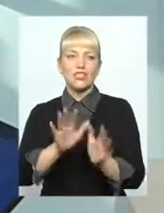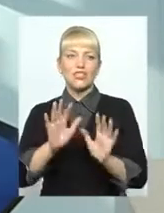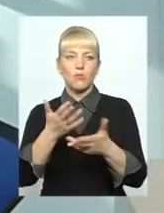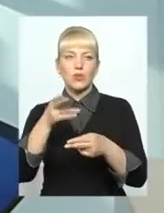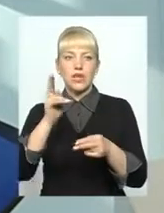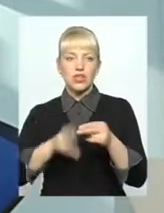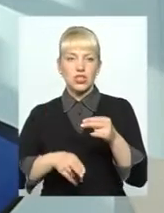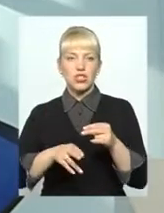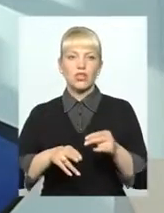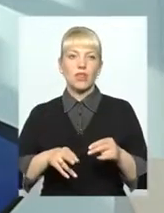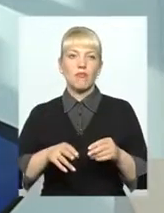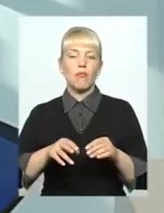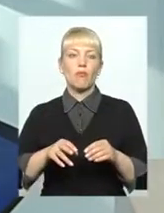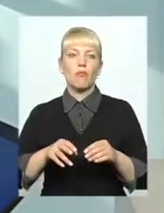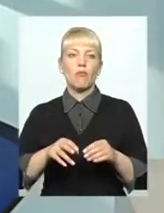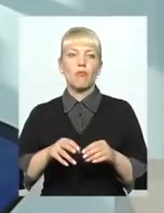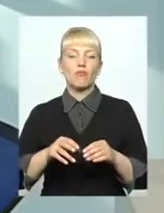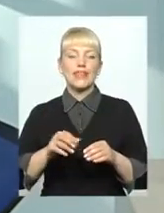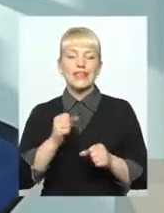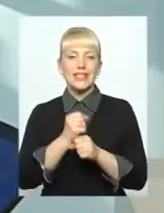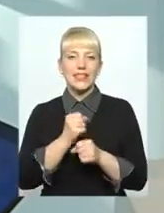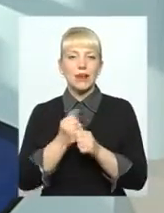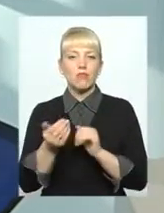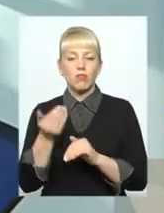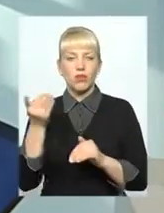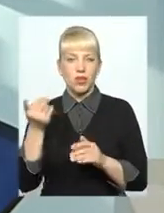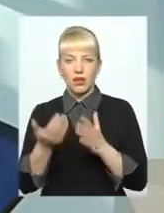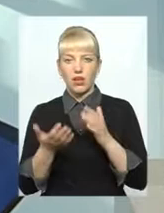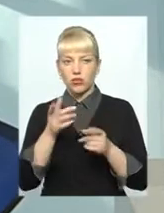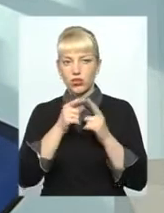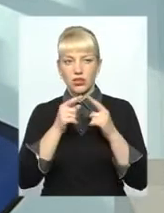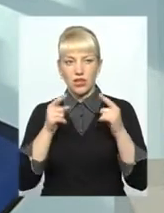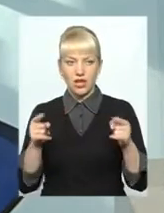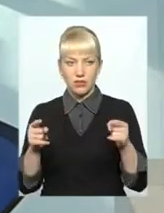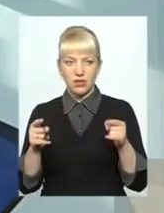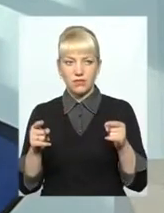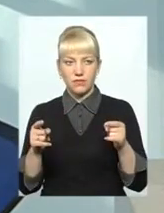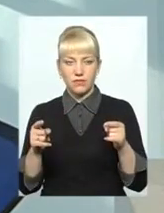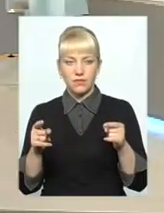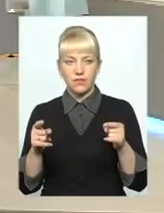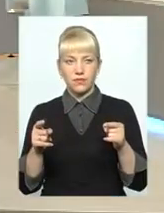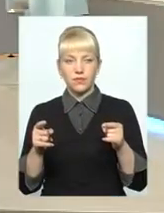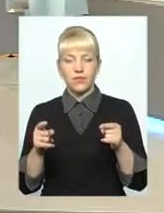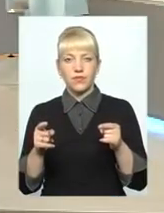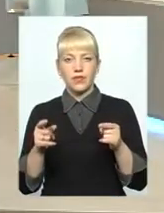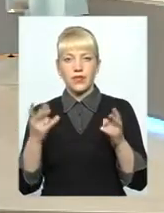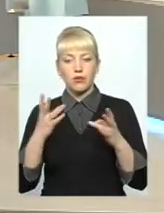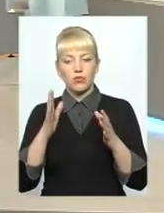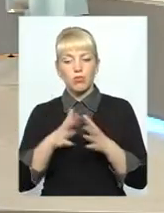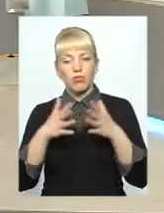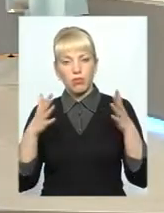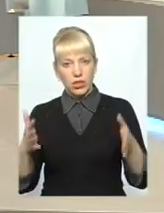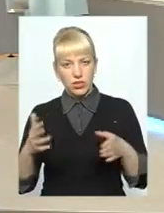закінчення дії попередньої. А якщо ж термін йому необхідно буде більший,